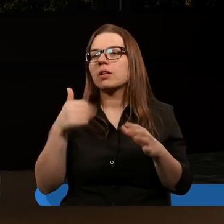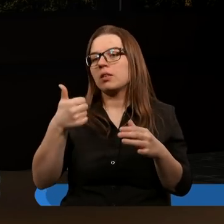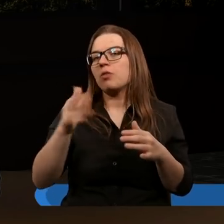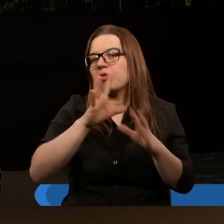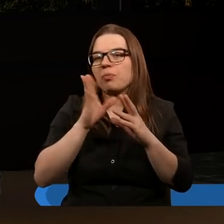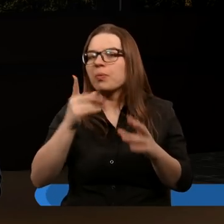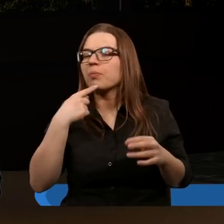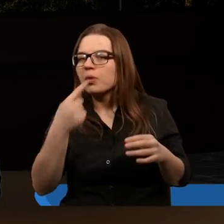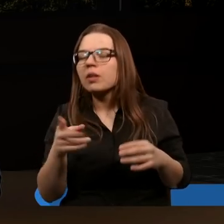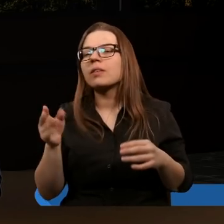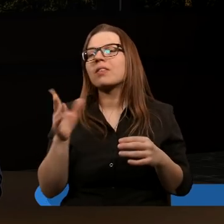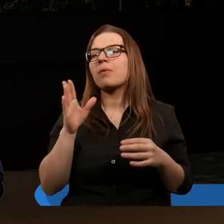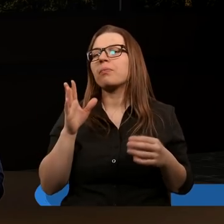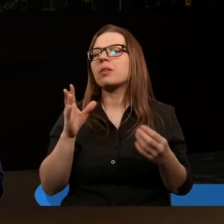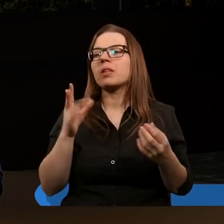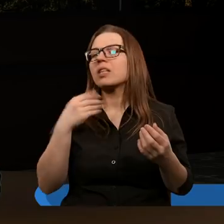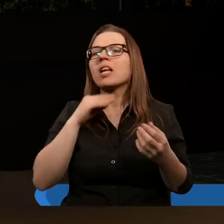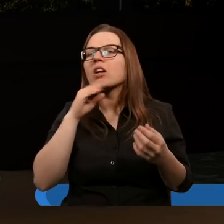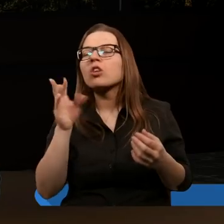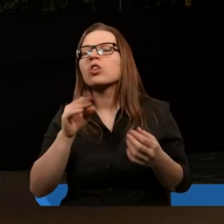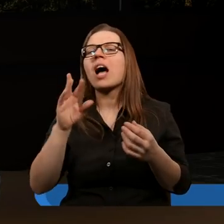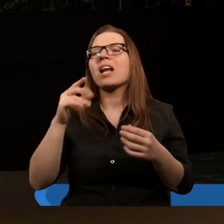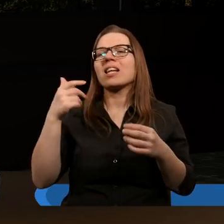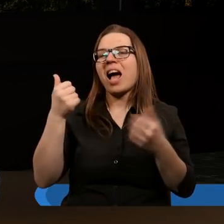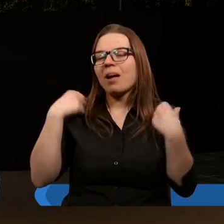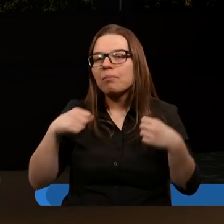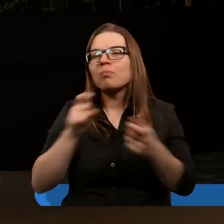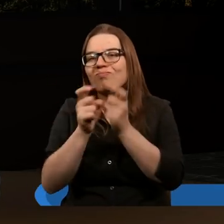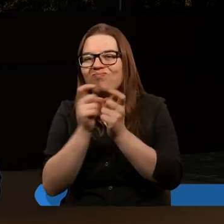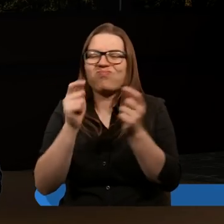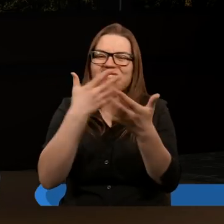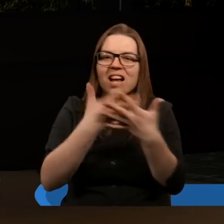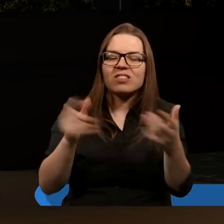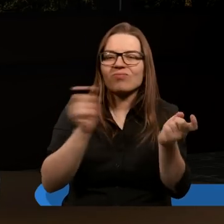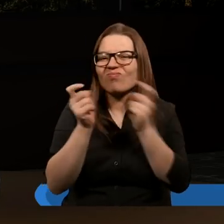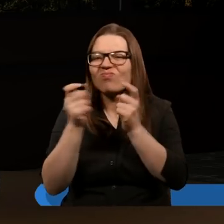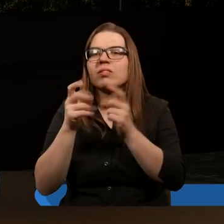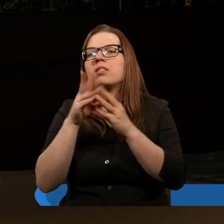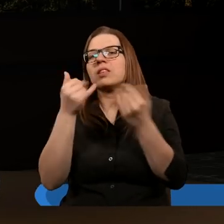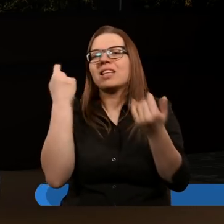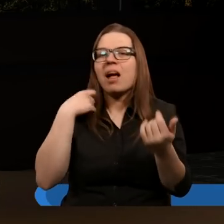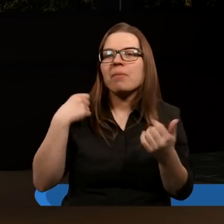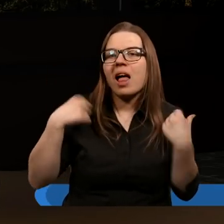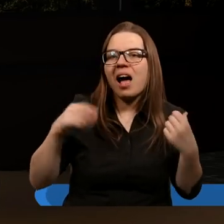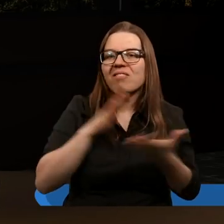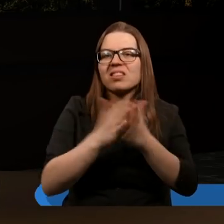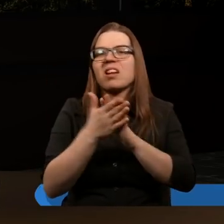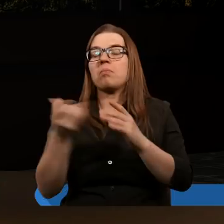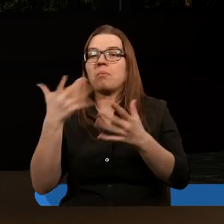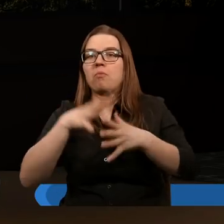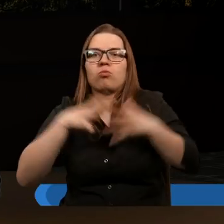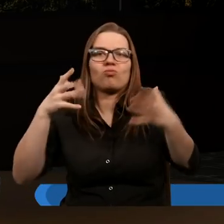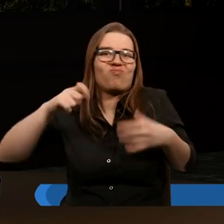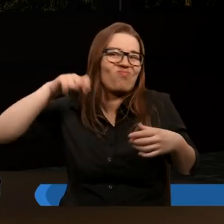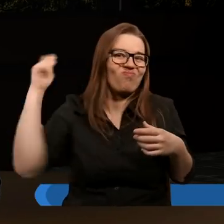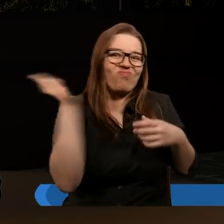jasno powiedziane. Nie dość, że barwa, nie dość, że zakłócenie pokoju na ziemi, zabijanie się nawzajem i mają wielki miecz.